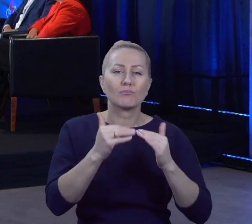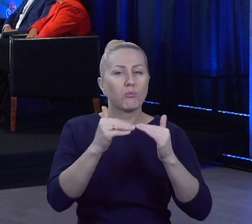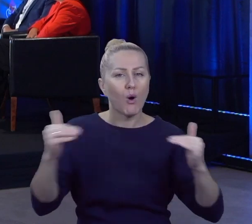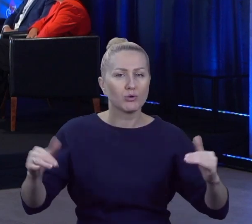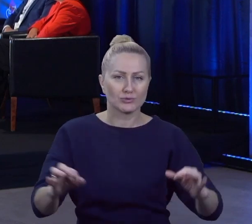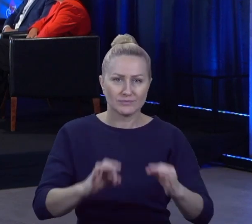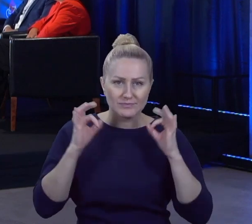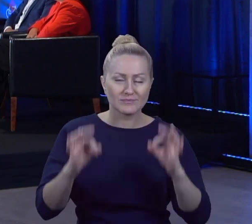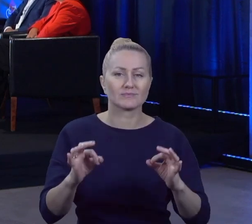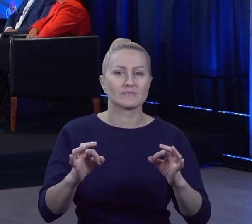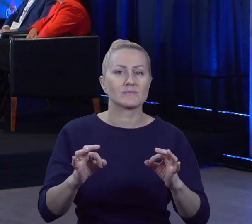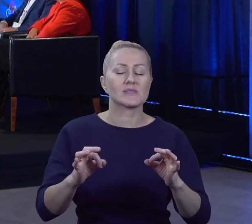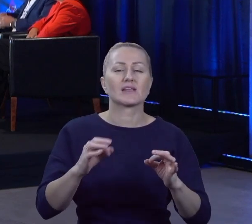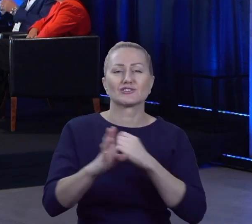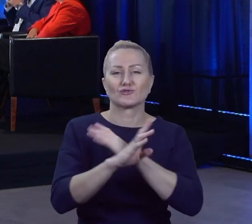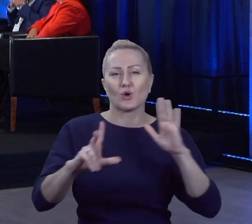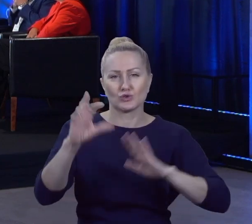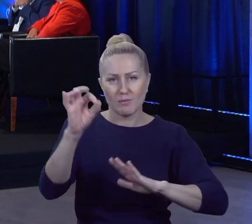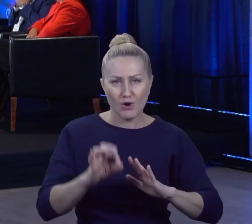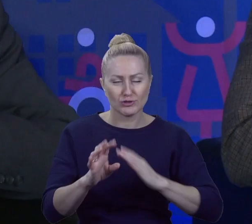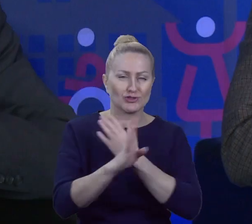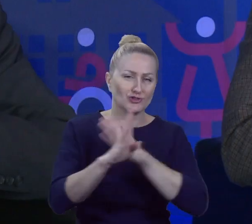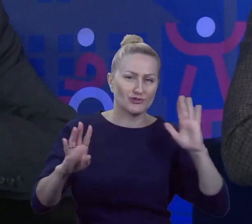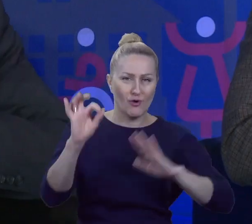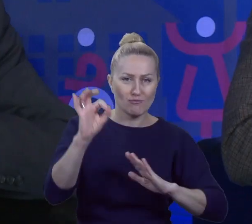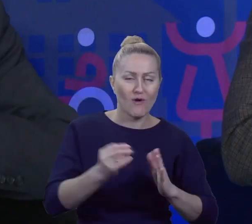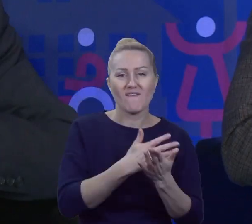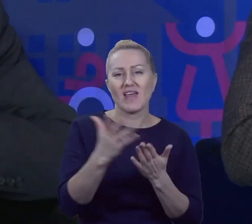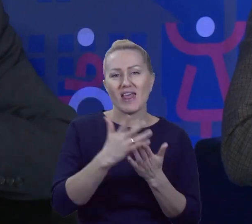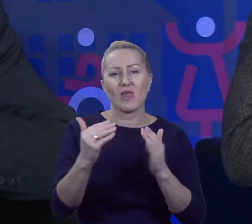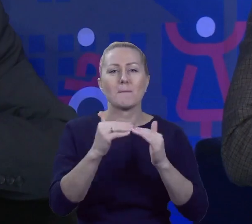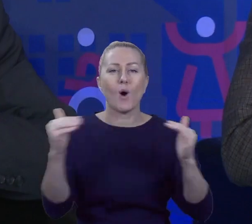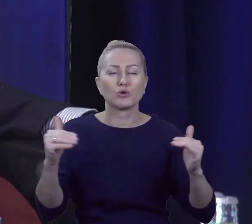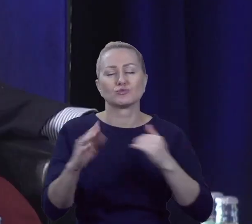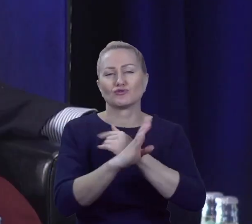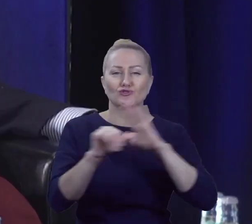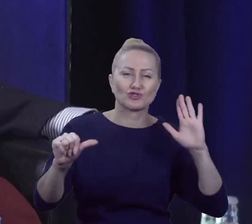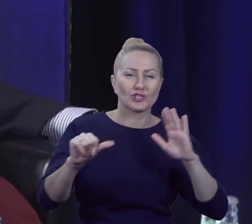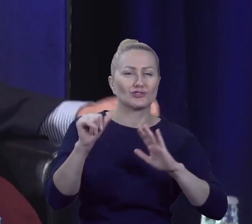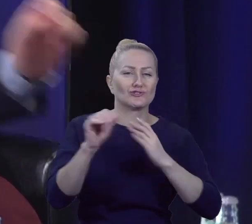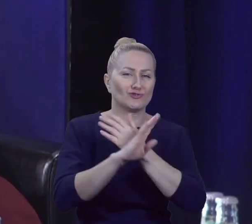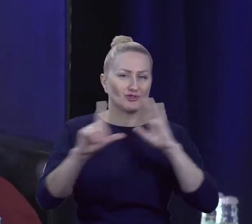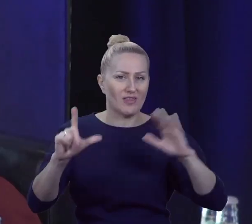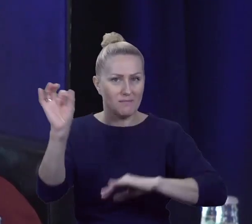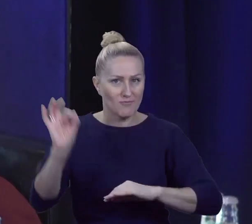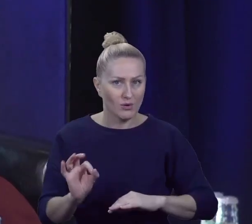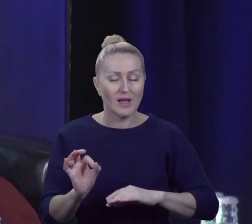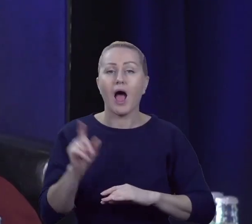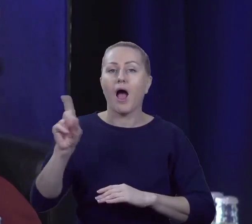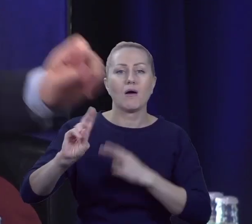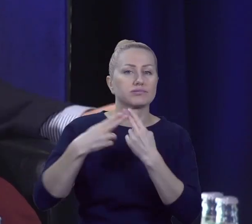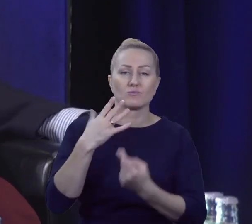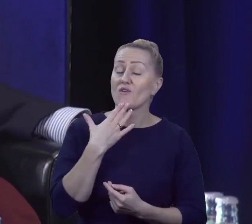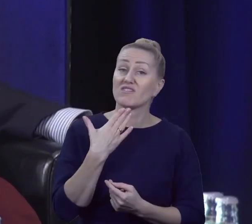98%, 99%, wydatki na poziomie 96%, 7%. I oni mówią, no ale 3